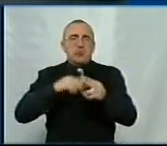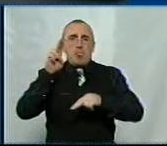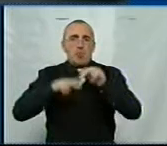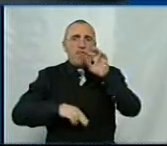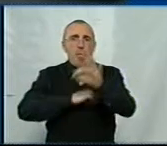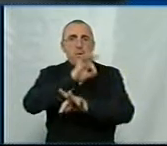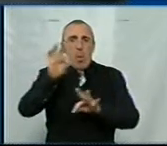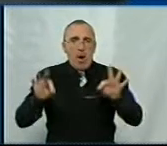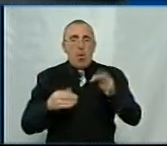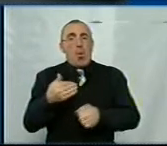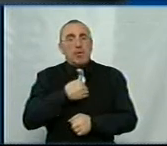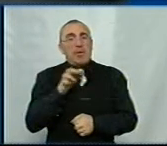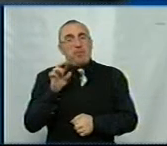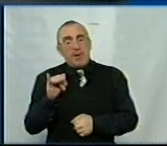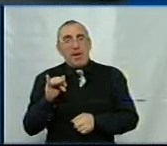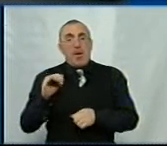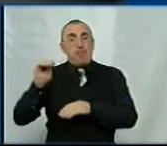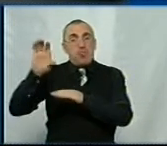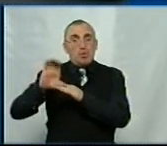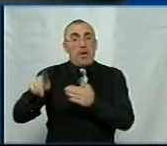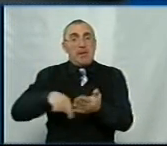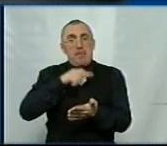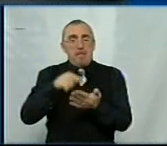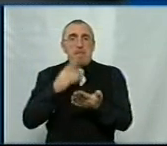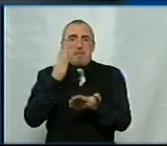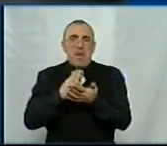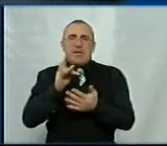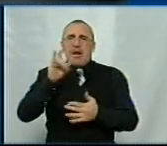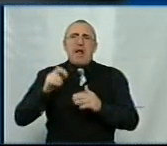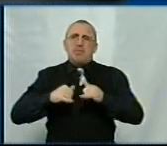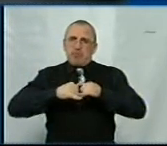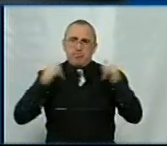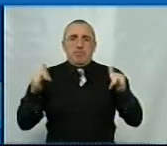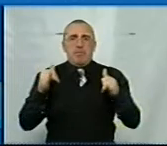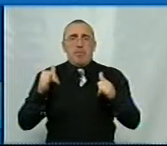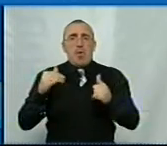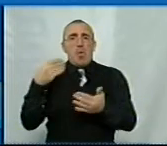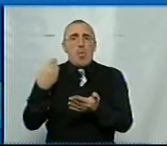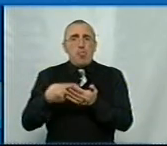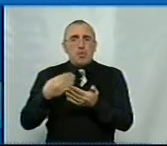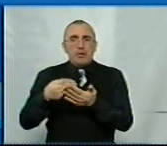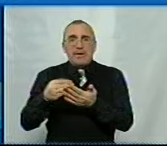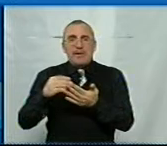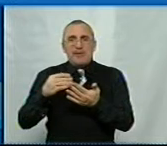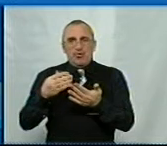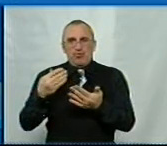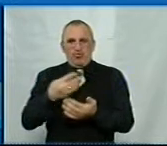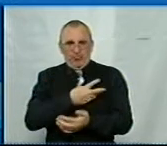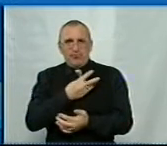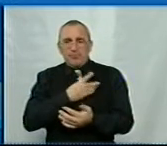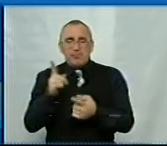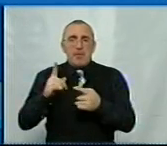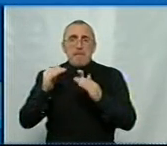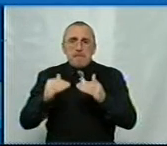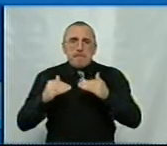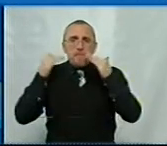хотілося б бюджет міста мати в рази більший. Бюджетні запити значно перевищують